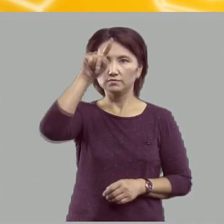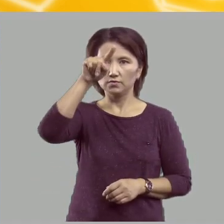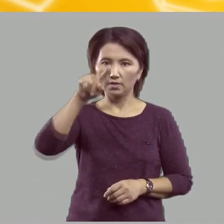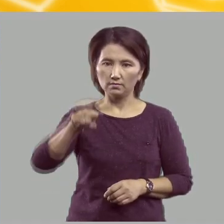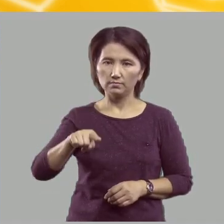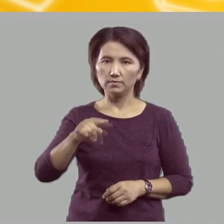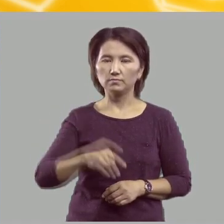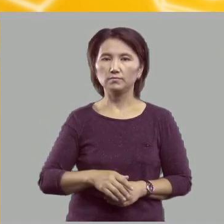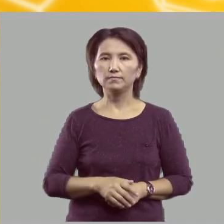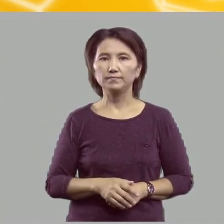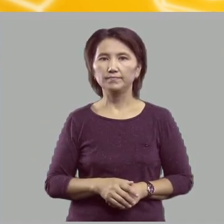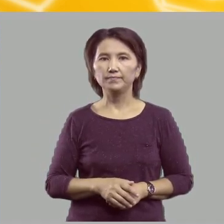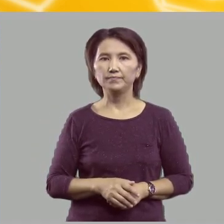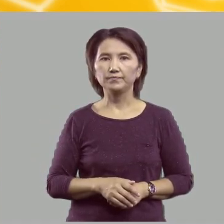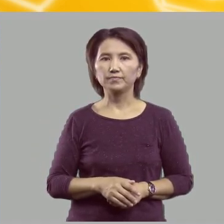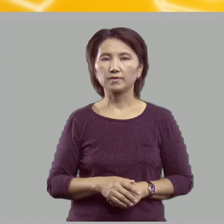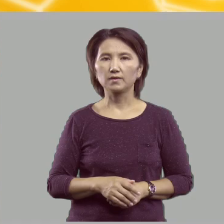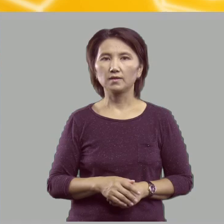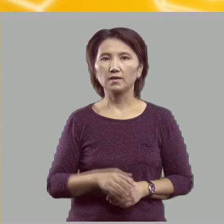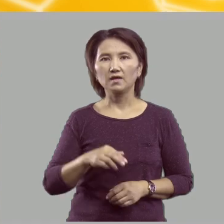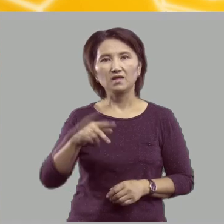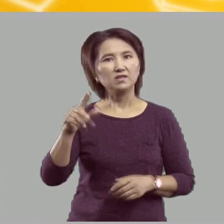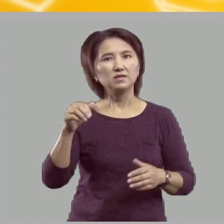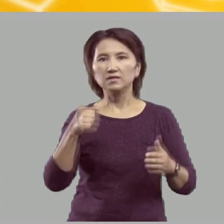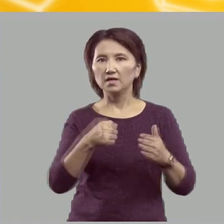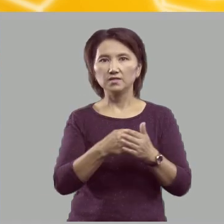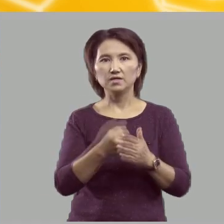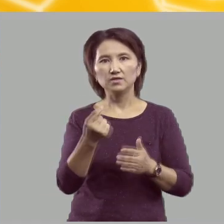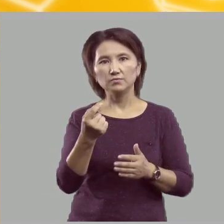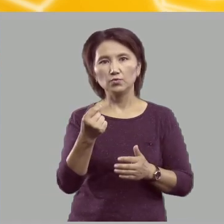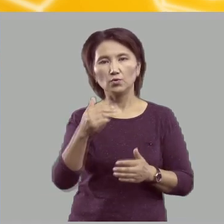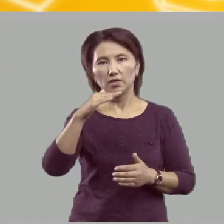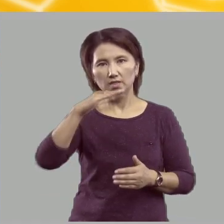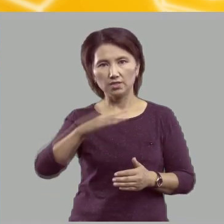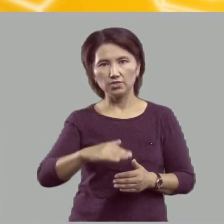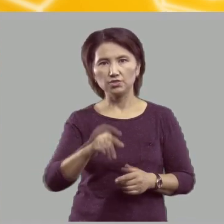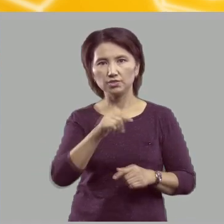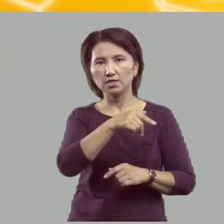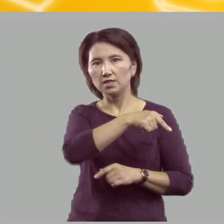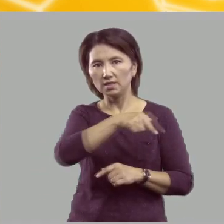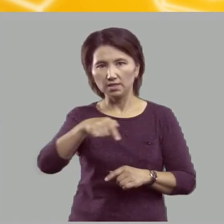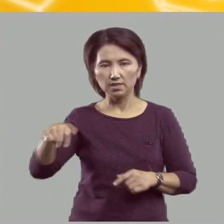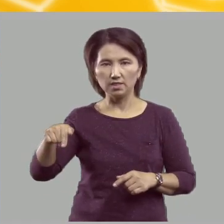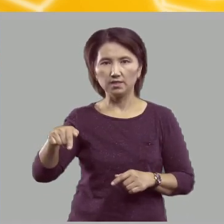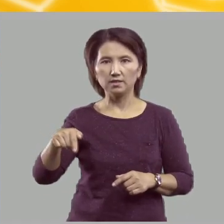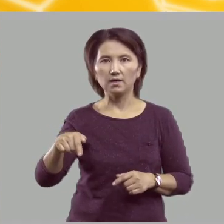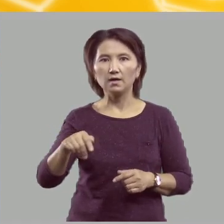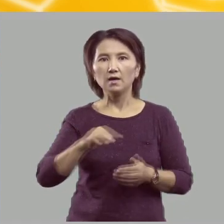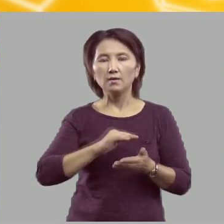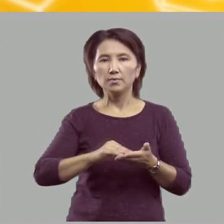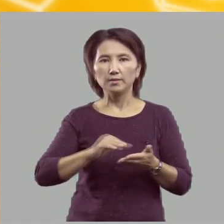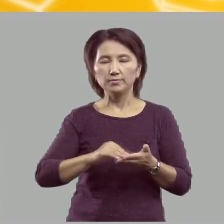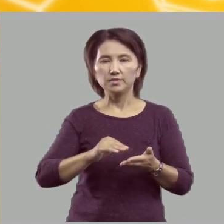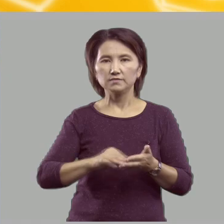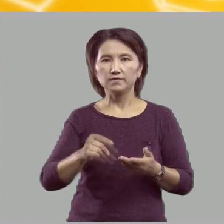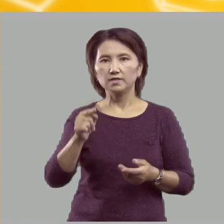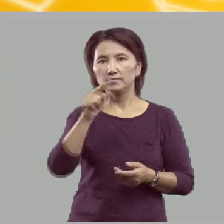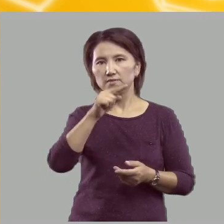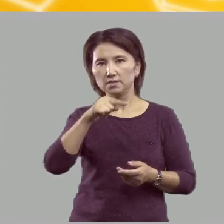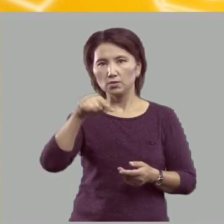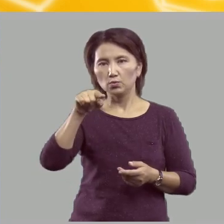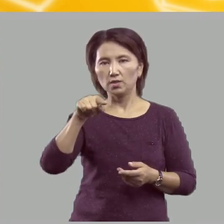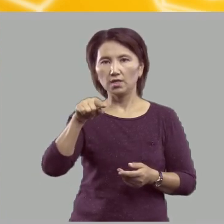Не дойдя немного до нижней линейки, прописываем закругление